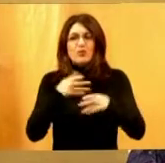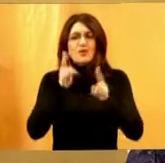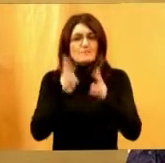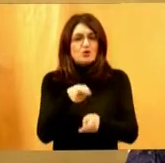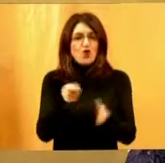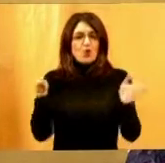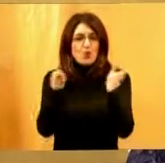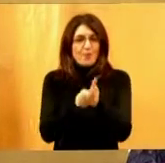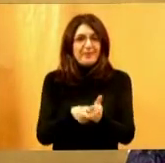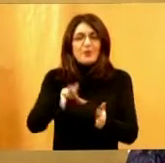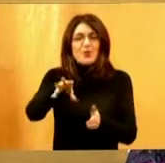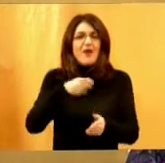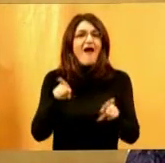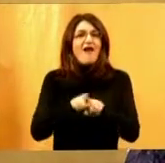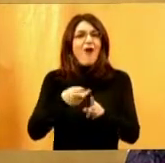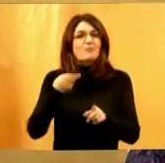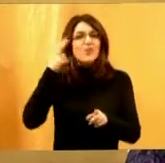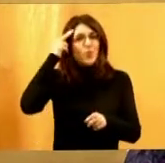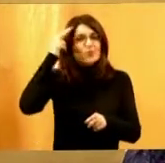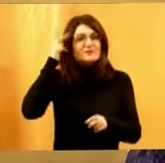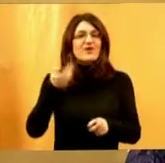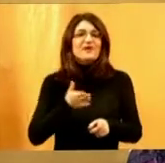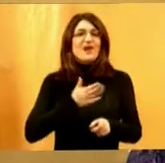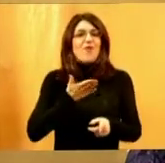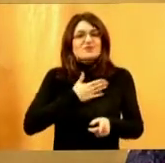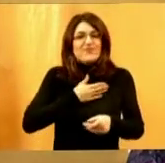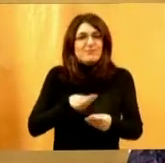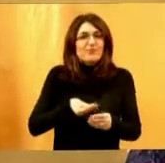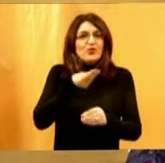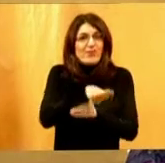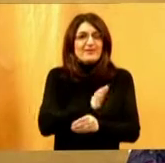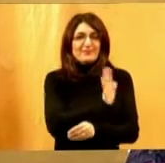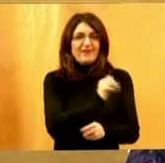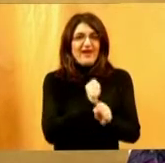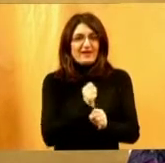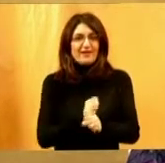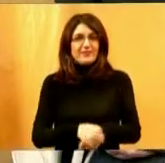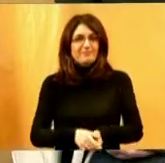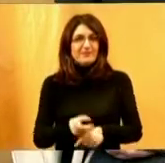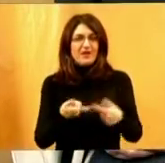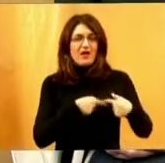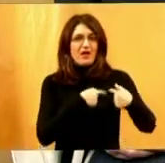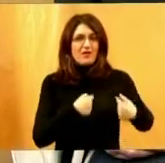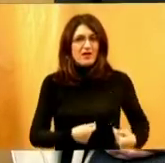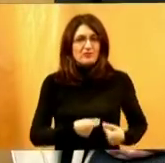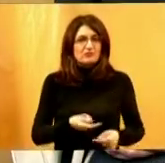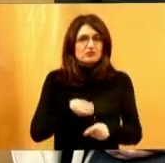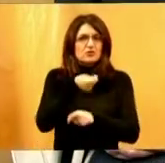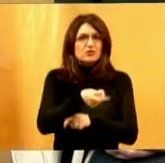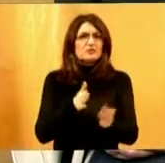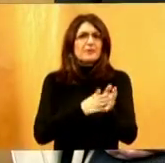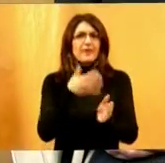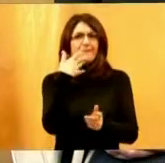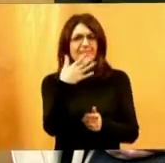kupiti, uzeti kao uspomenu na svoj doprinos radu vaša. Zapravo donacijom, recimo za